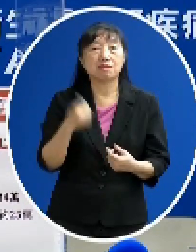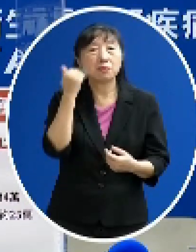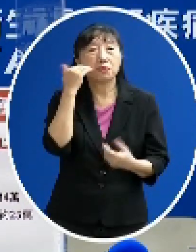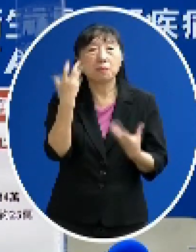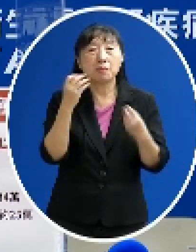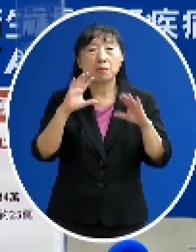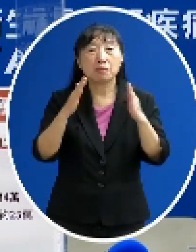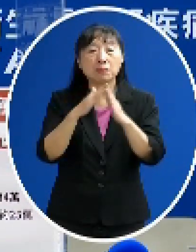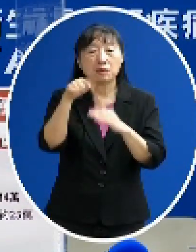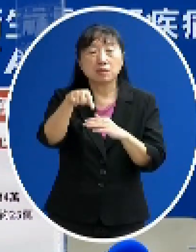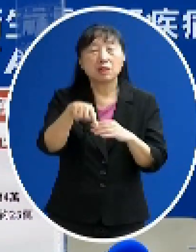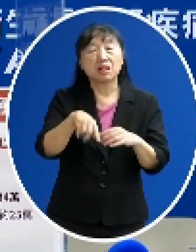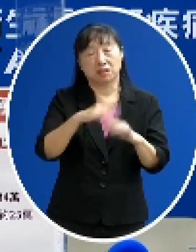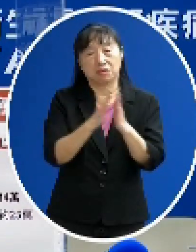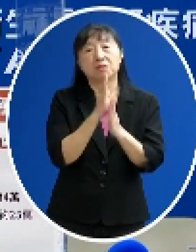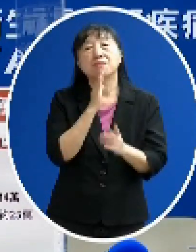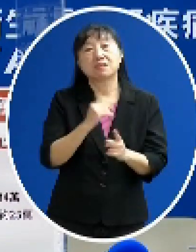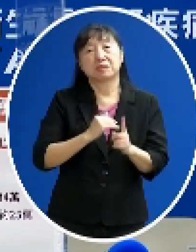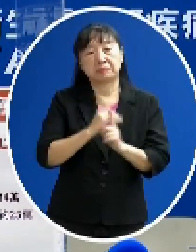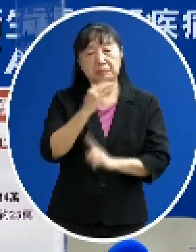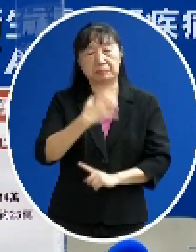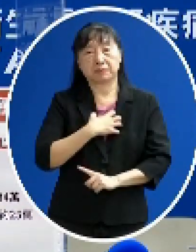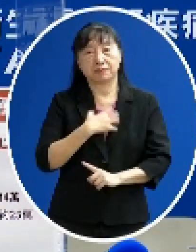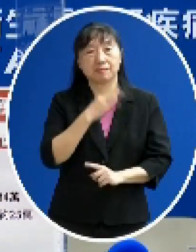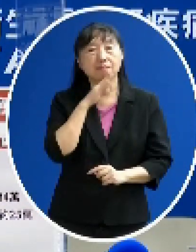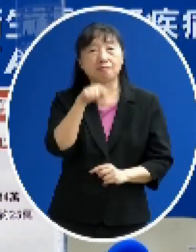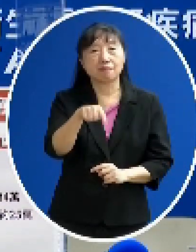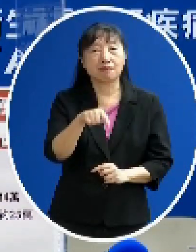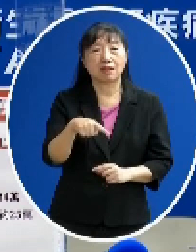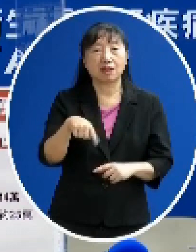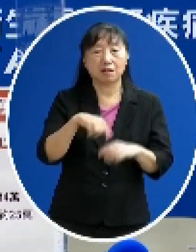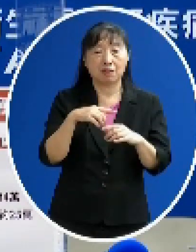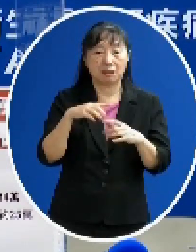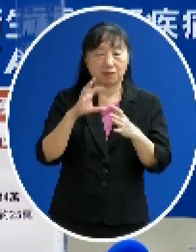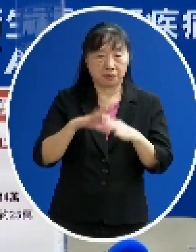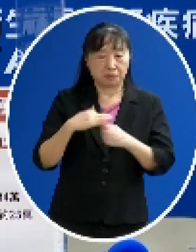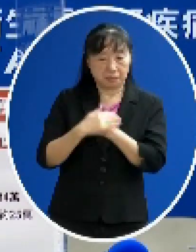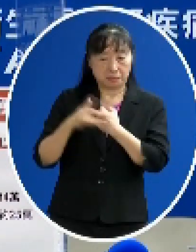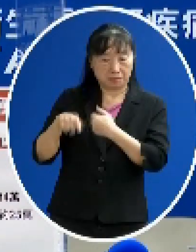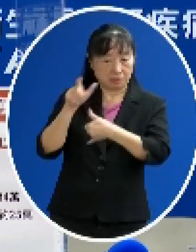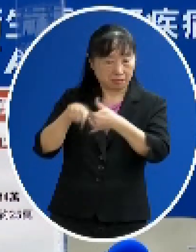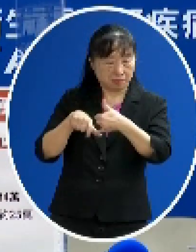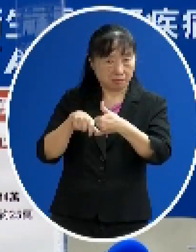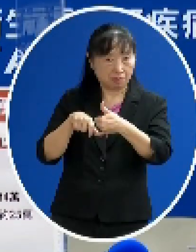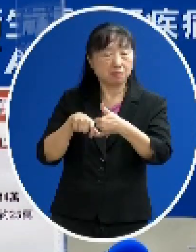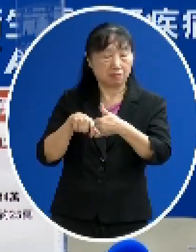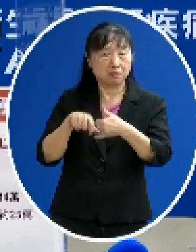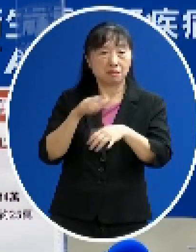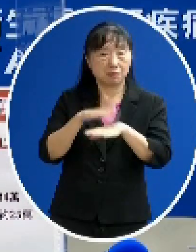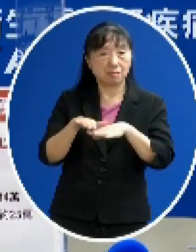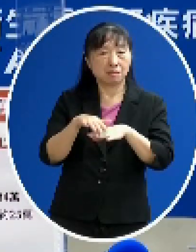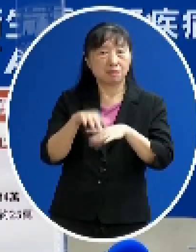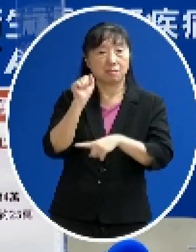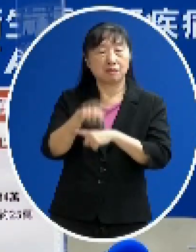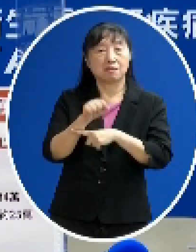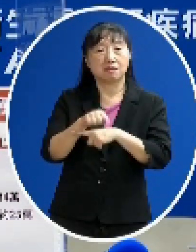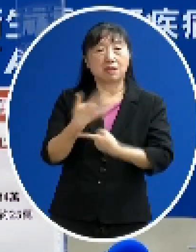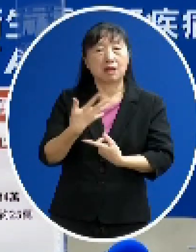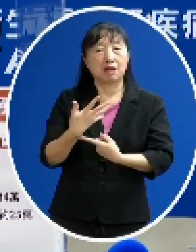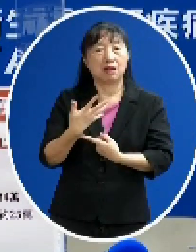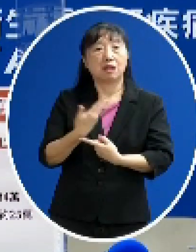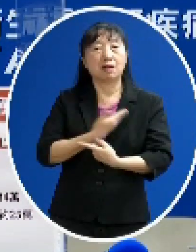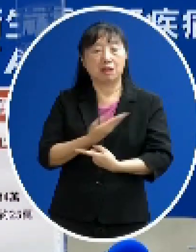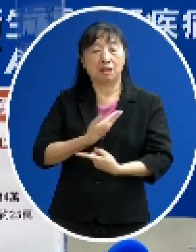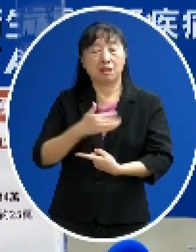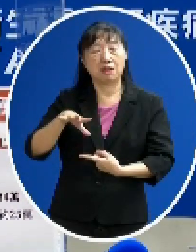是風險比較高的區域那那個正在保護我們國人的立場上那我們當然大家願意犧牲